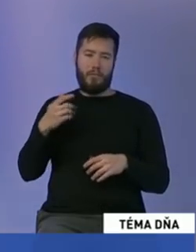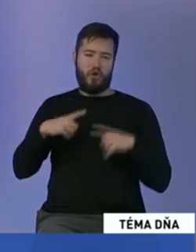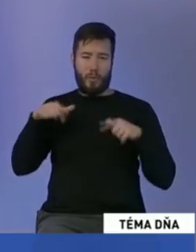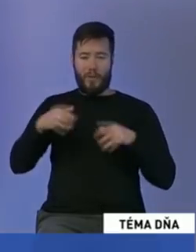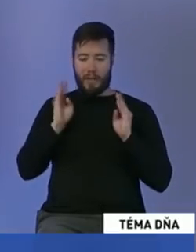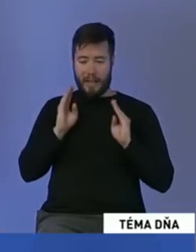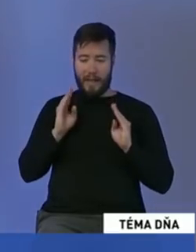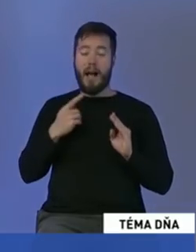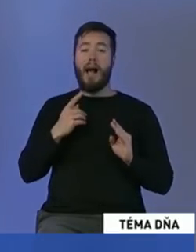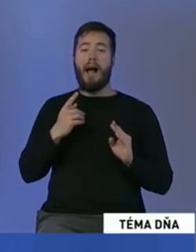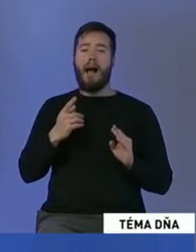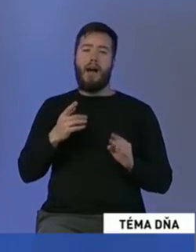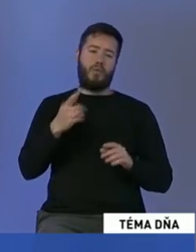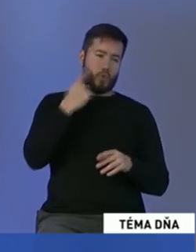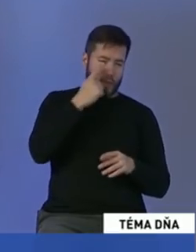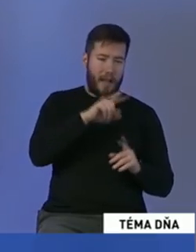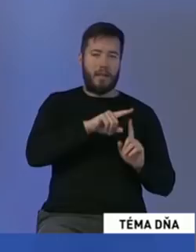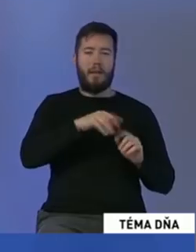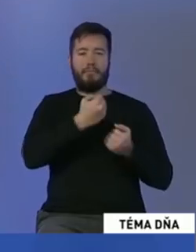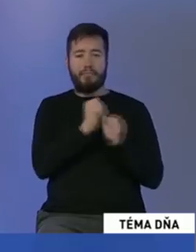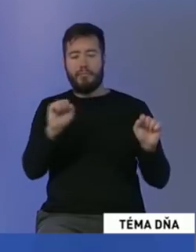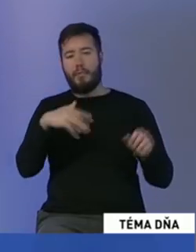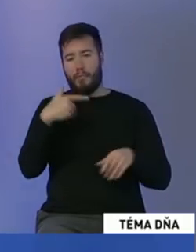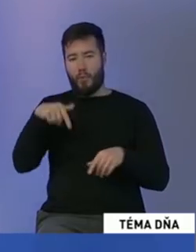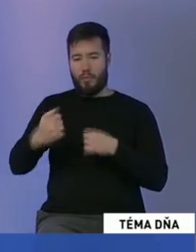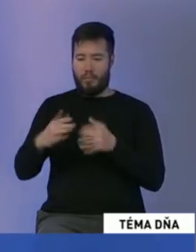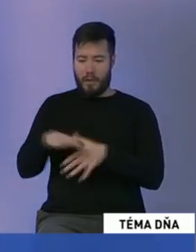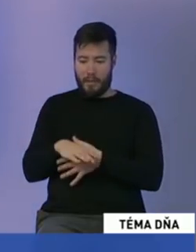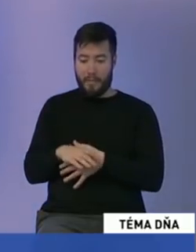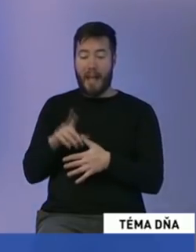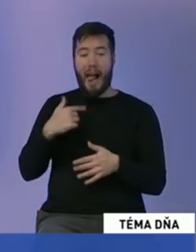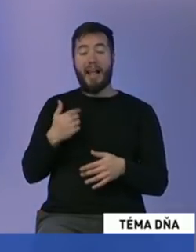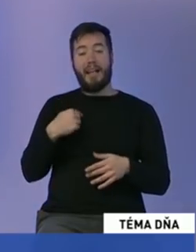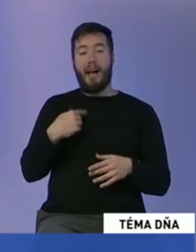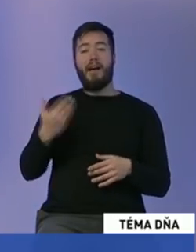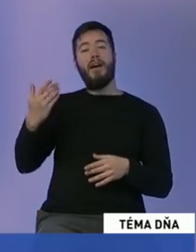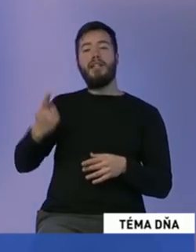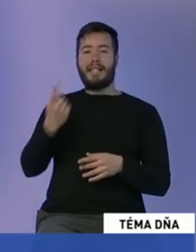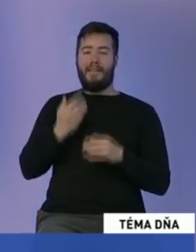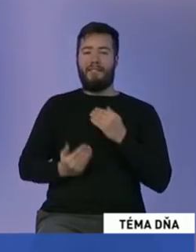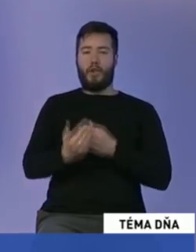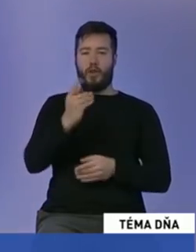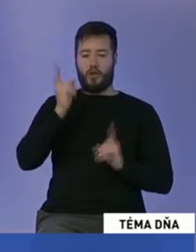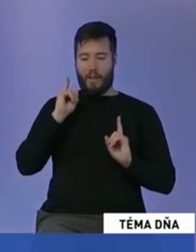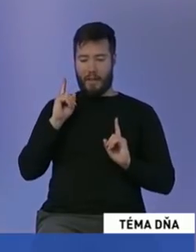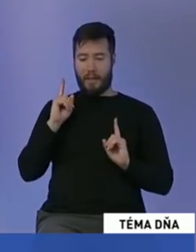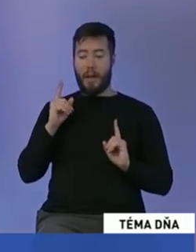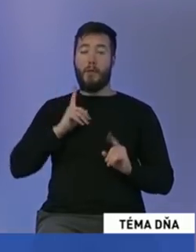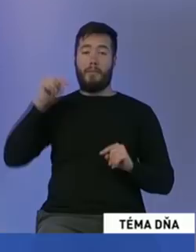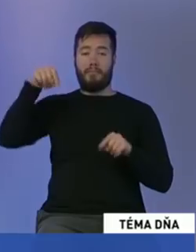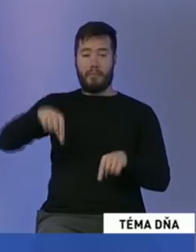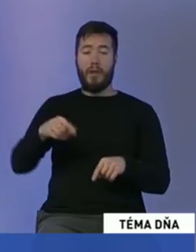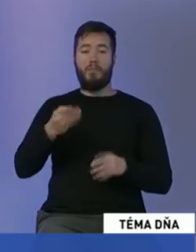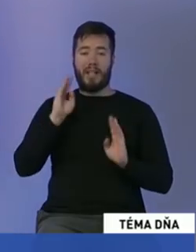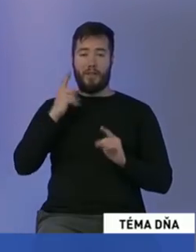ale pochádzam z východného Slovenska. Tam som vyrastal. Študoval som právnickú fakultu tu v Bratislave. Potom som pôsobil ako právnik, či už na univerzície,